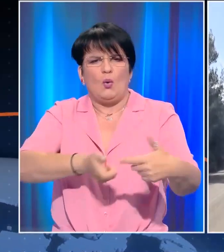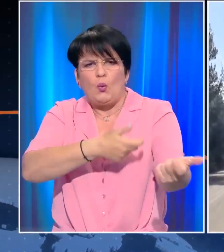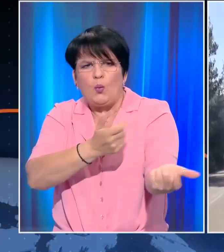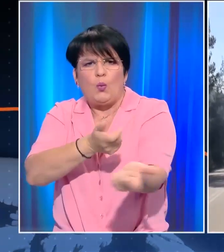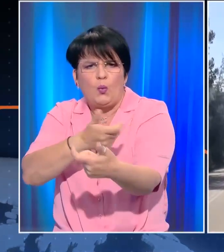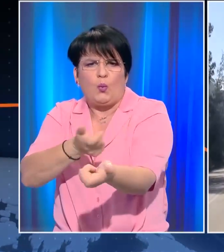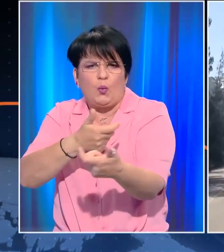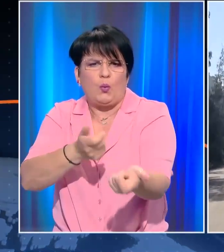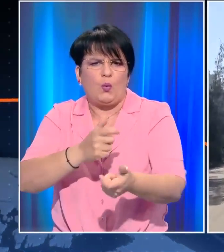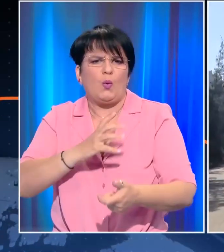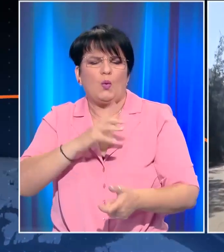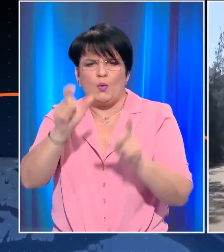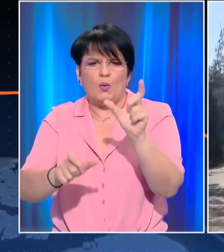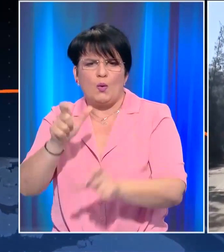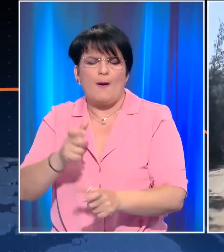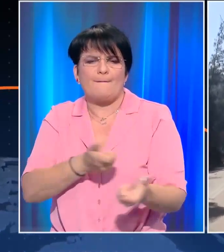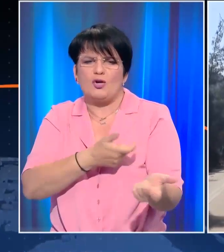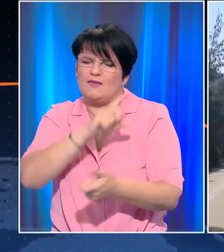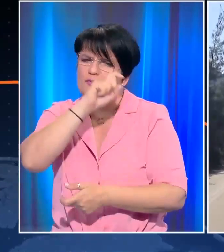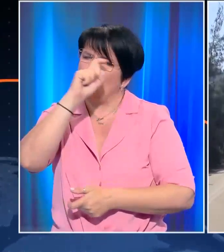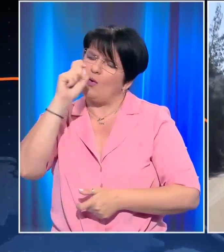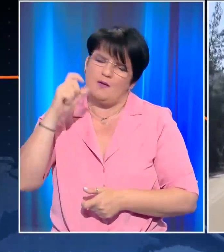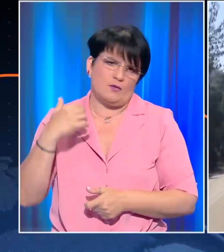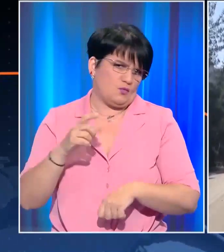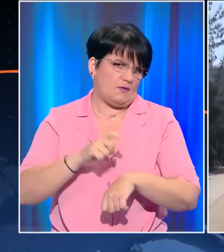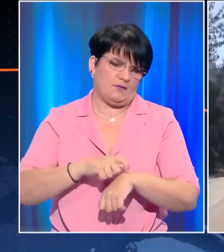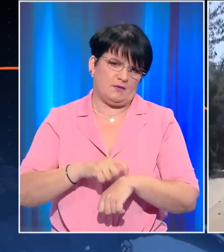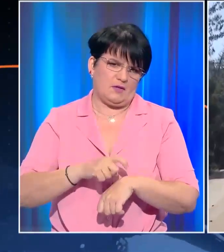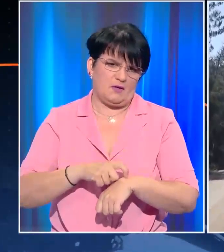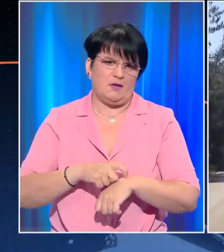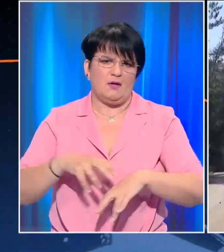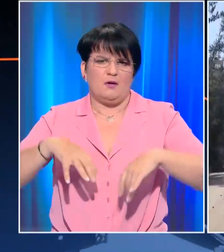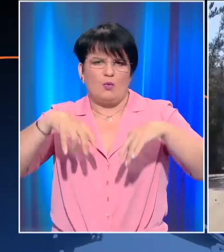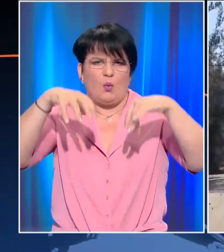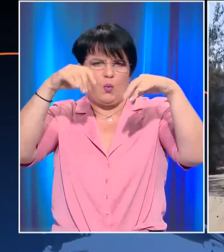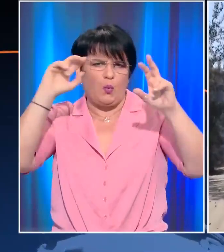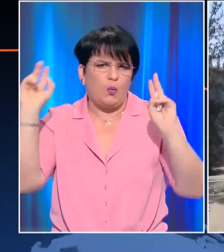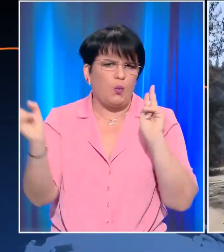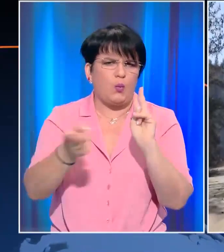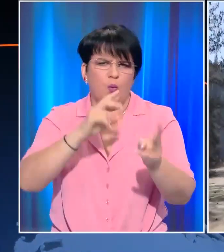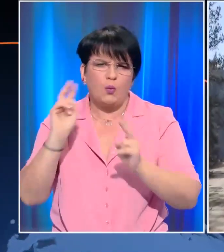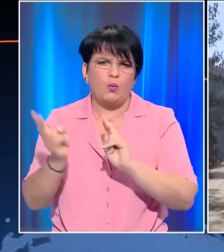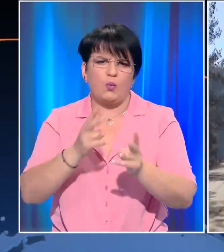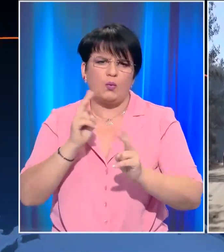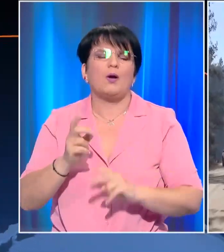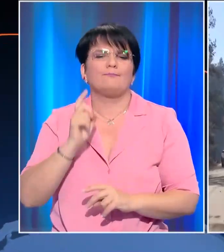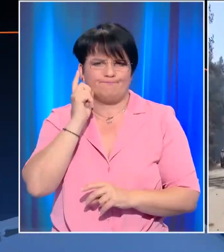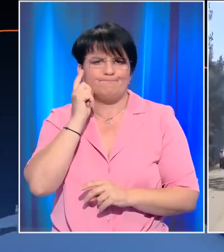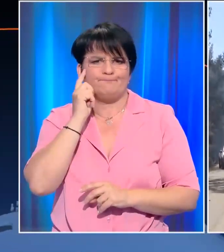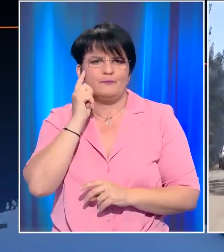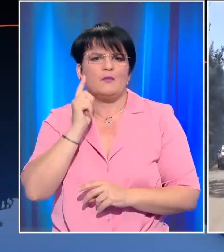στα χέρια. Είναι μια πολύ δύσκολη κατάσταση αυτή η ρηπή του αέρα που δεν ξέρω αν φαίνεται